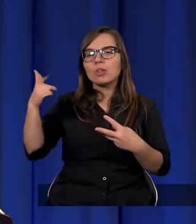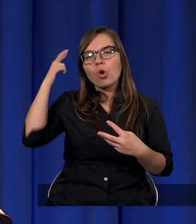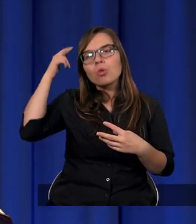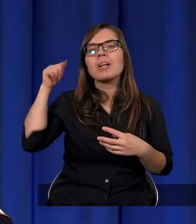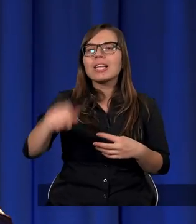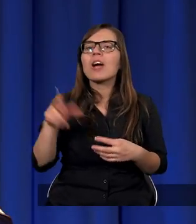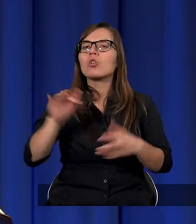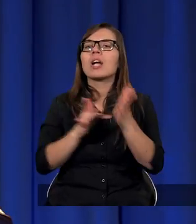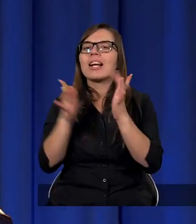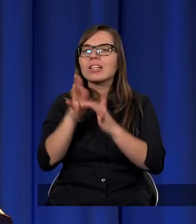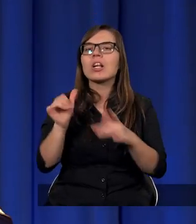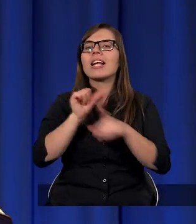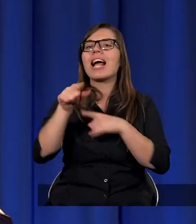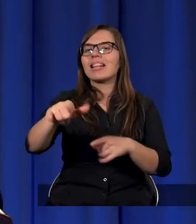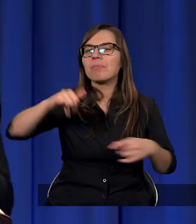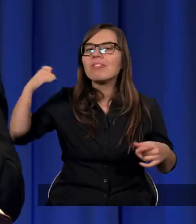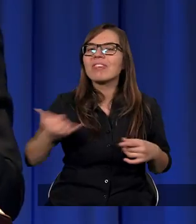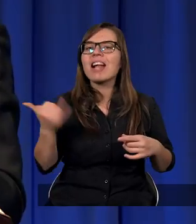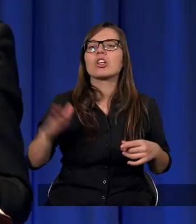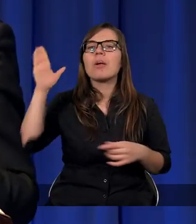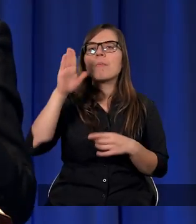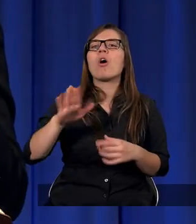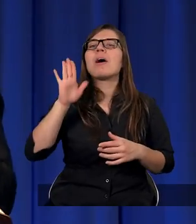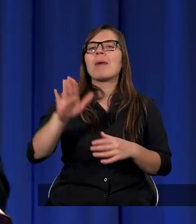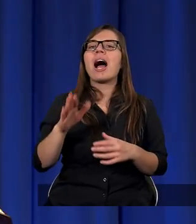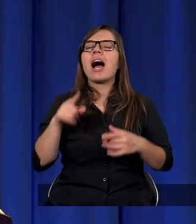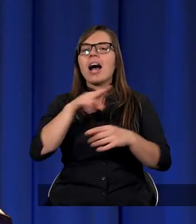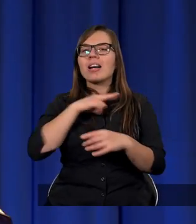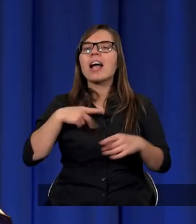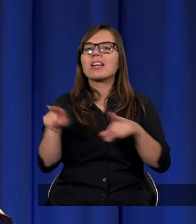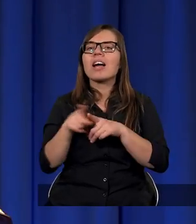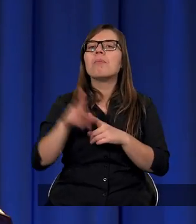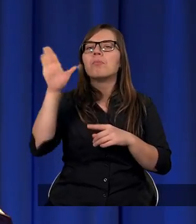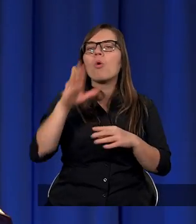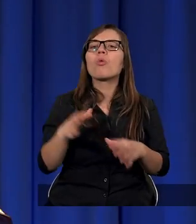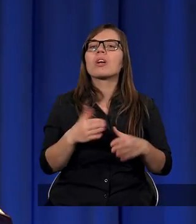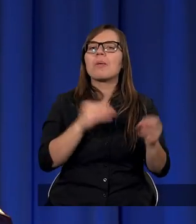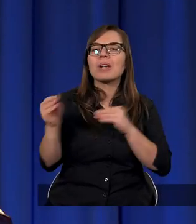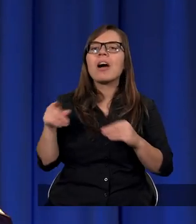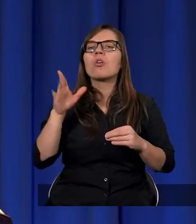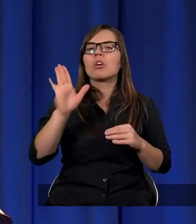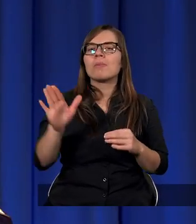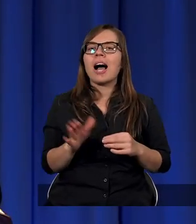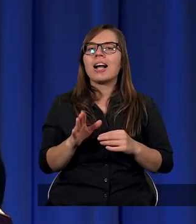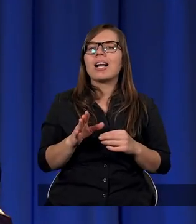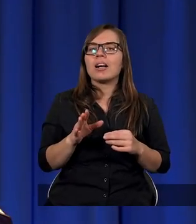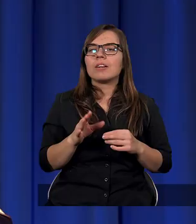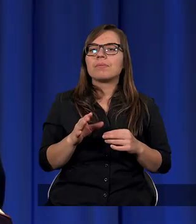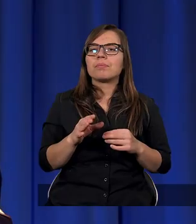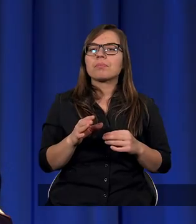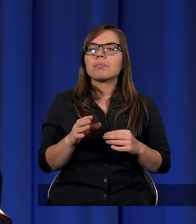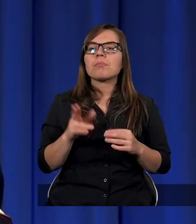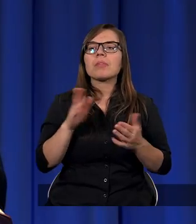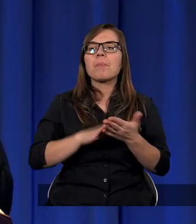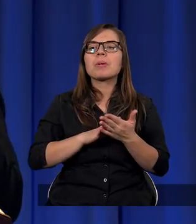Zrozumienie też tego, że Jezus jest tym odwiecznym Bogiem, ma dla nas bezpośrednie przełożenie na temat, na temat,